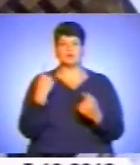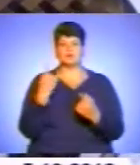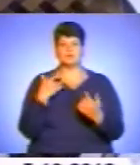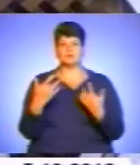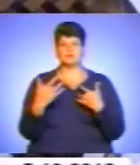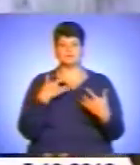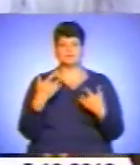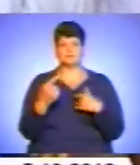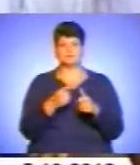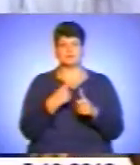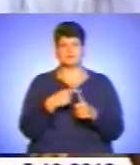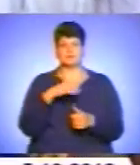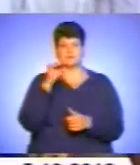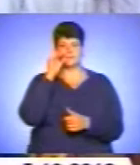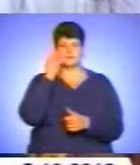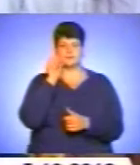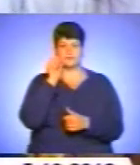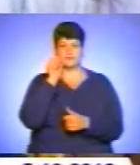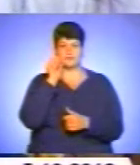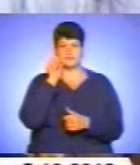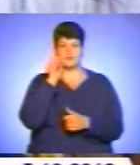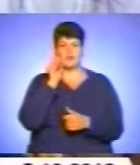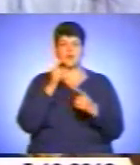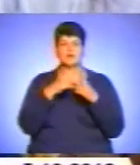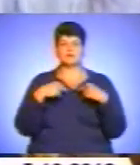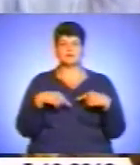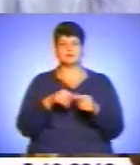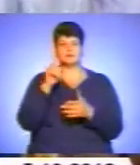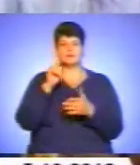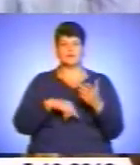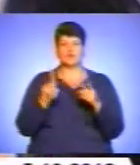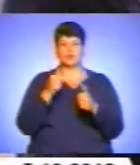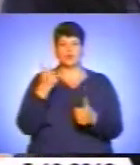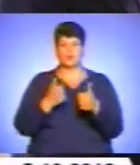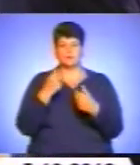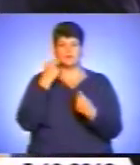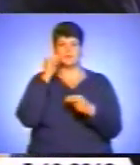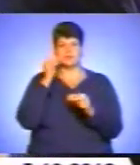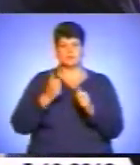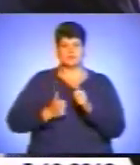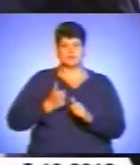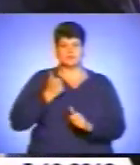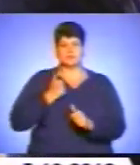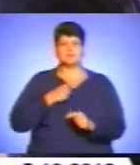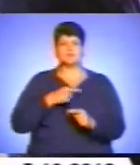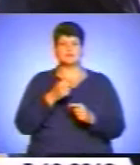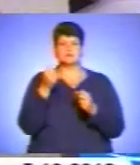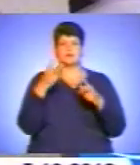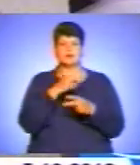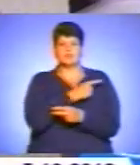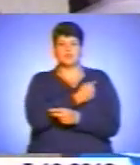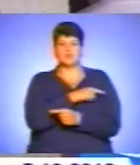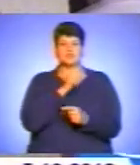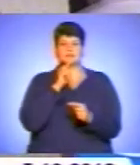драматичному театрі імені Тараса Шевченка. Організатори сподіваються, що конкурс підвищить престиж професії медичних сестер.